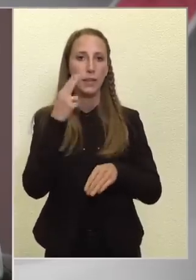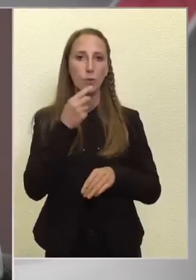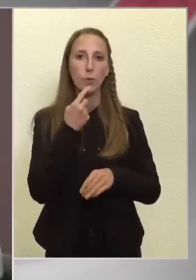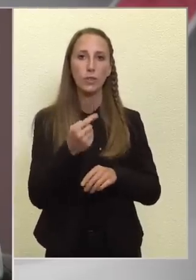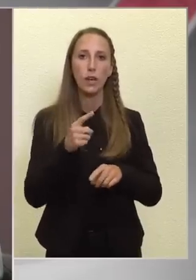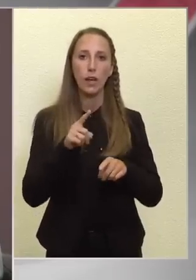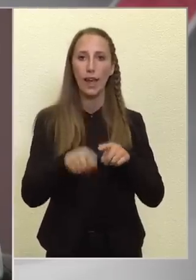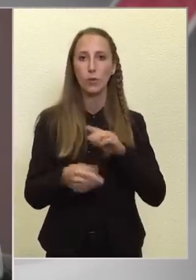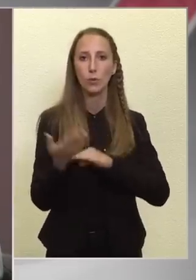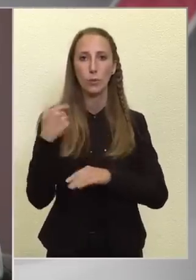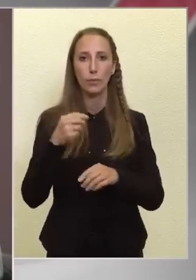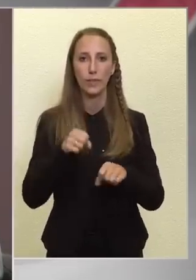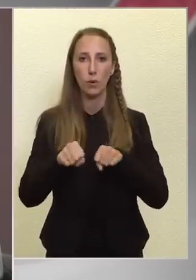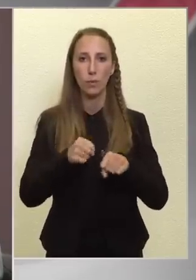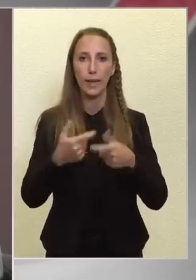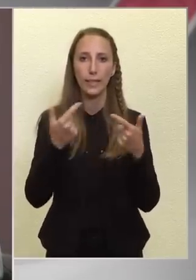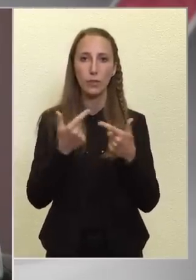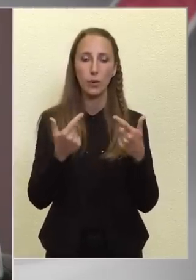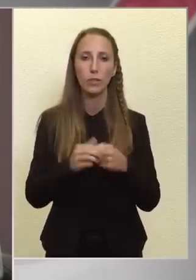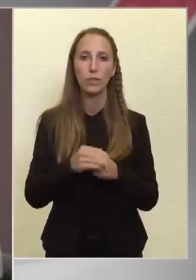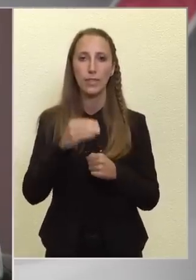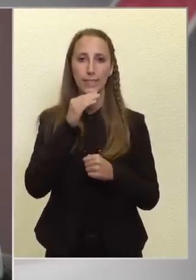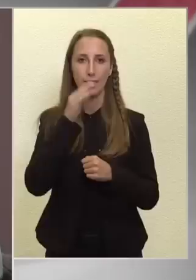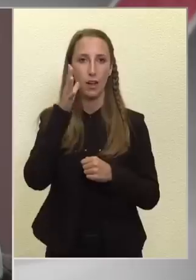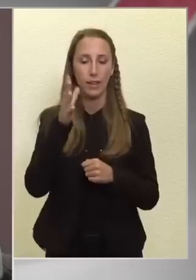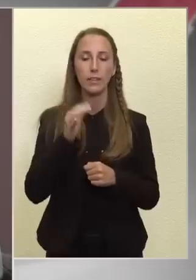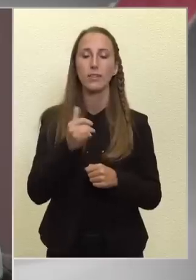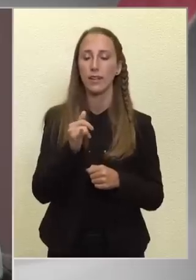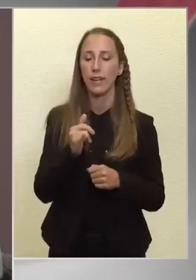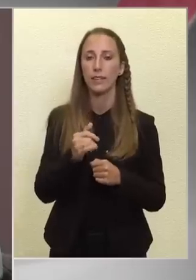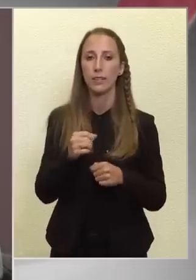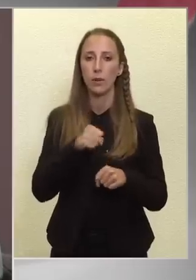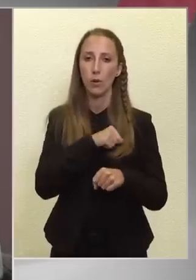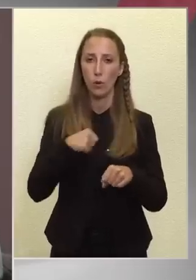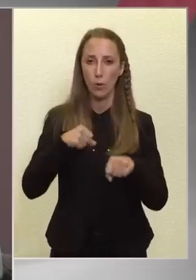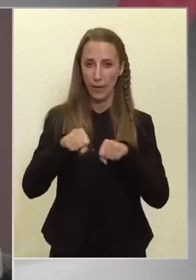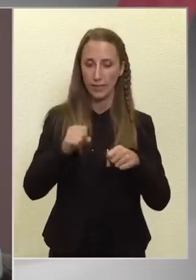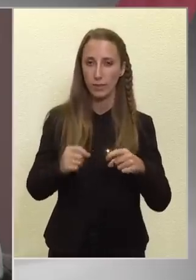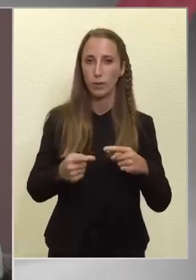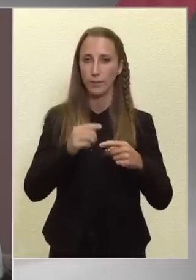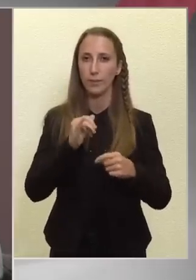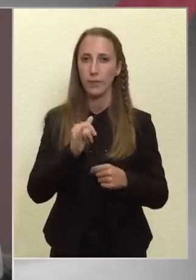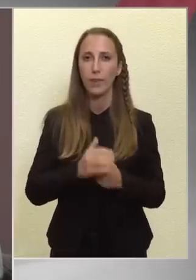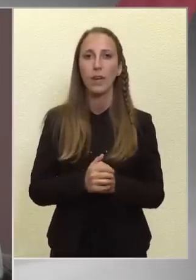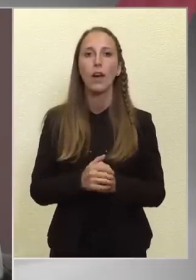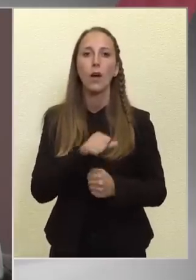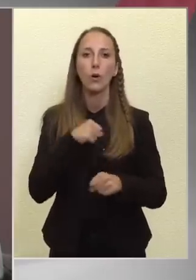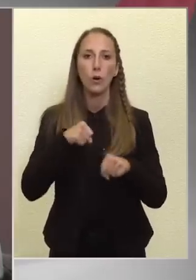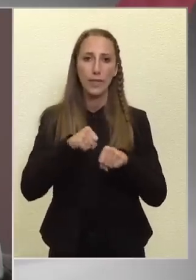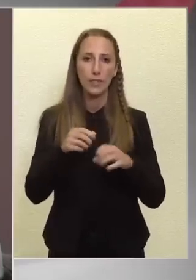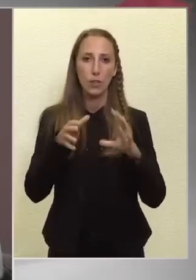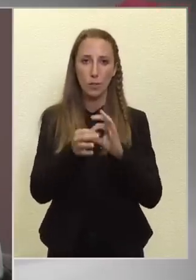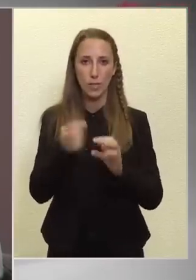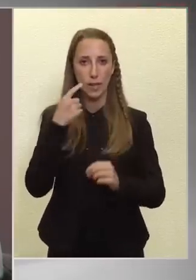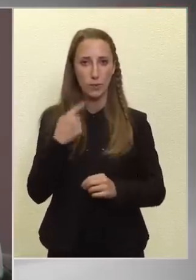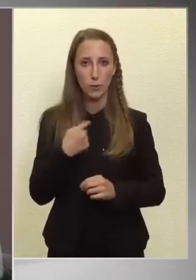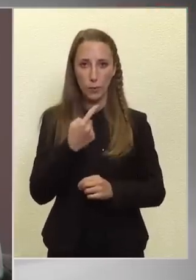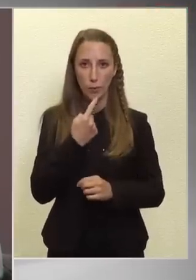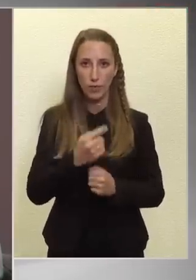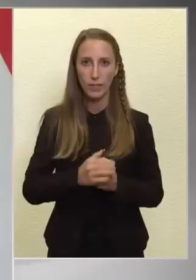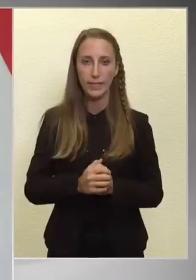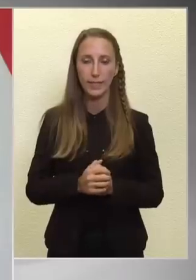legutóbbi kormányinfon, hogy Szita Károly, a megyei jogú önkormányzatok kapcsán azt tudom mondani, hogy